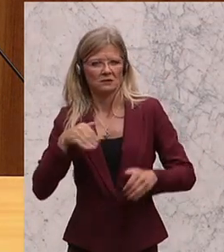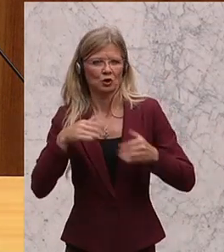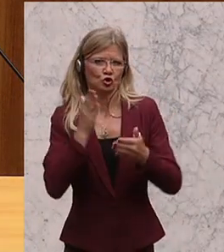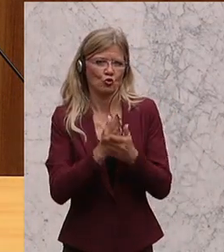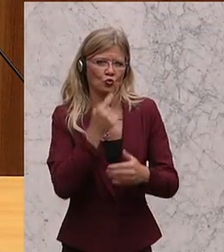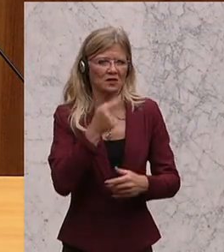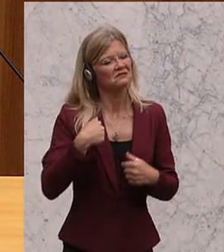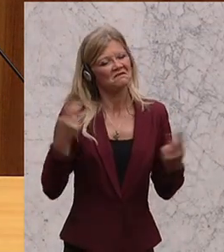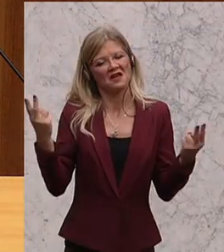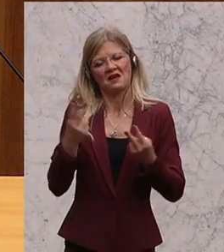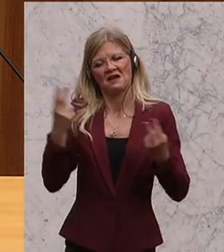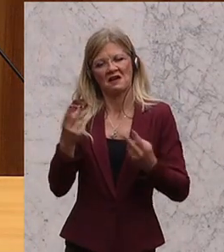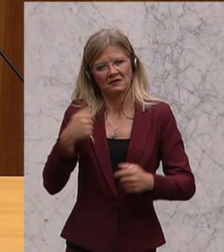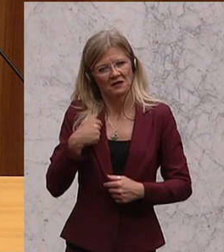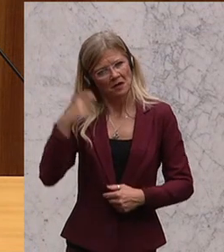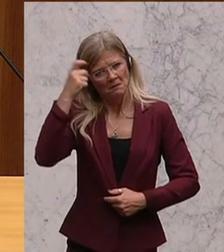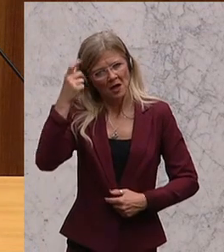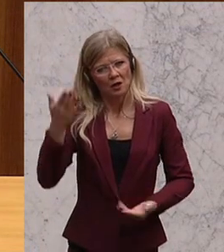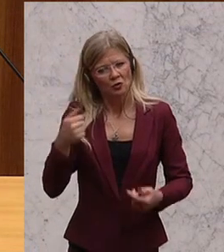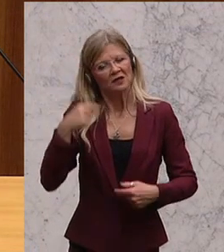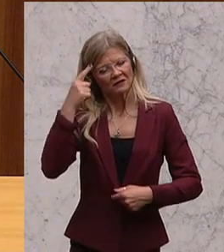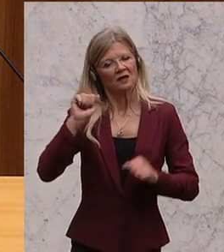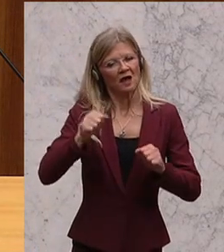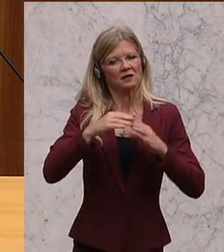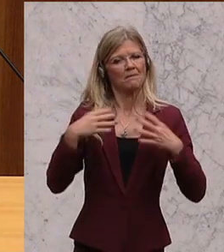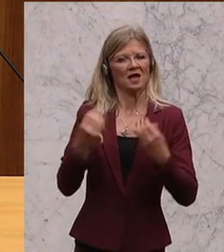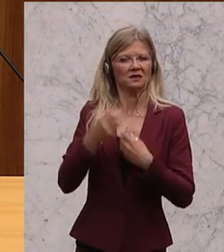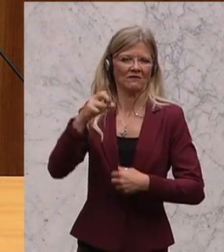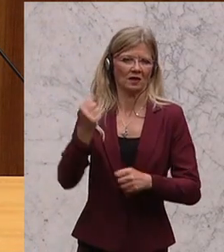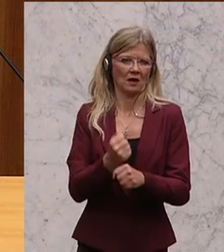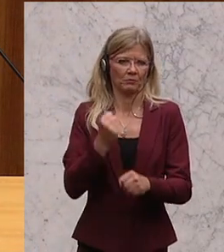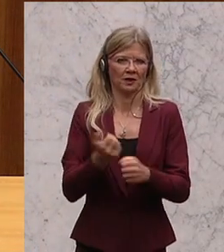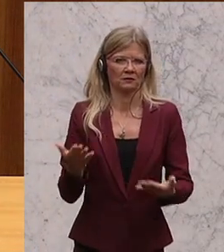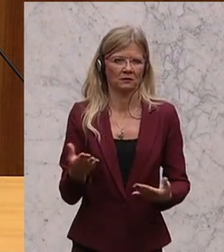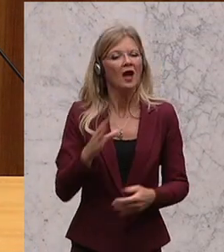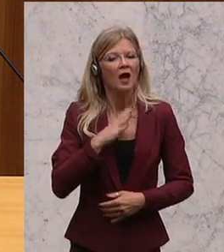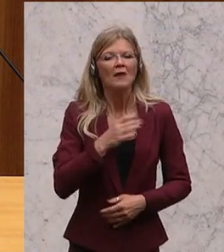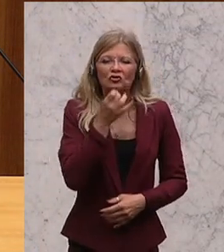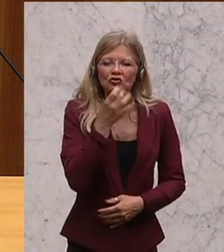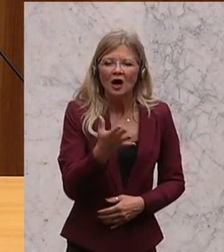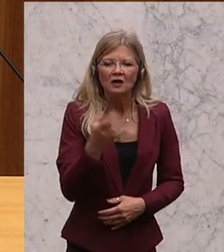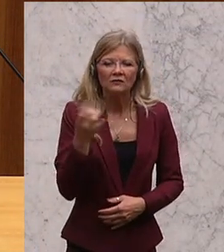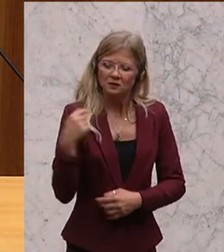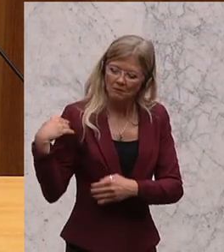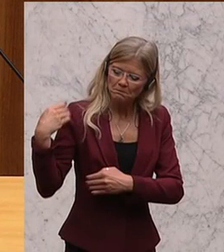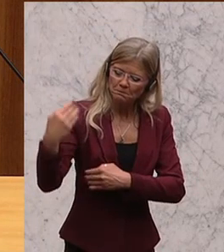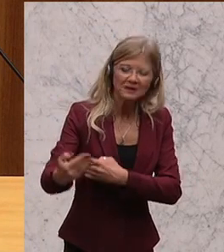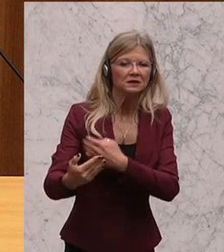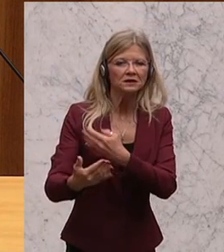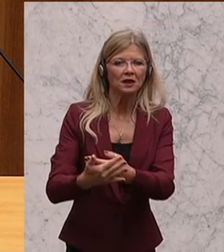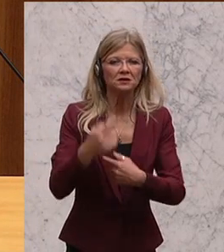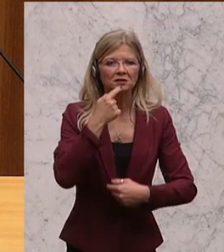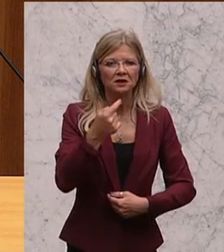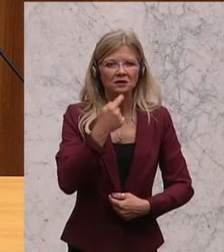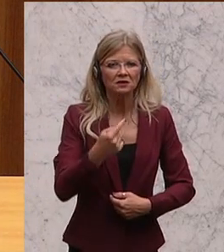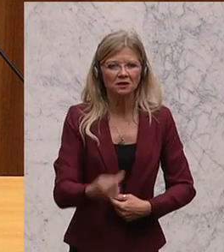man auch gemeinsam weiterarbeiten kann. Was schade ist, ist, dass in den bisherigen Ausführungen meiner Meinung nach die ganze